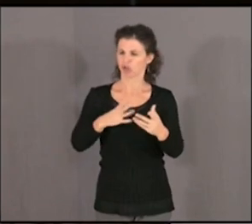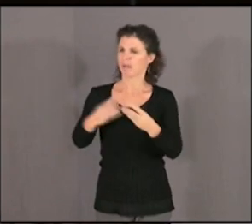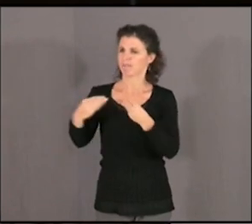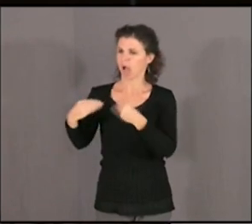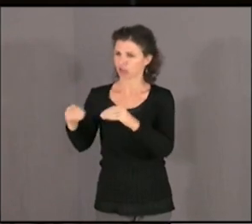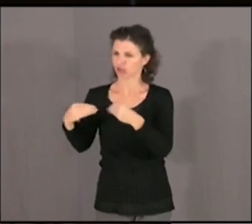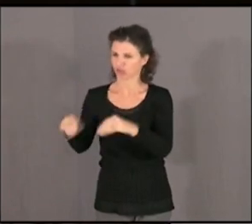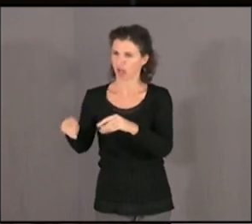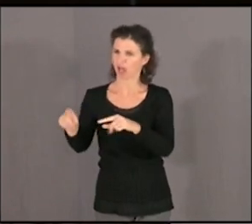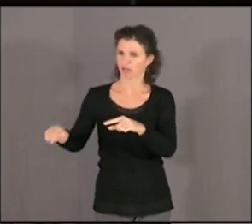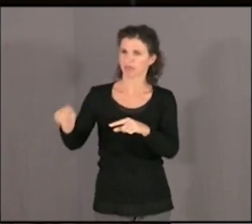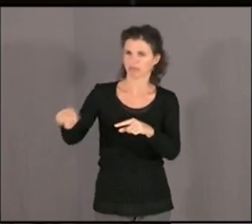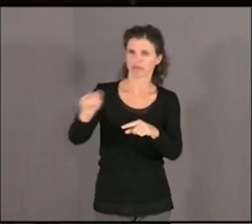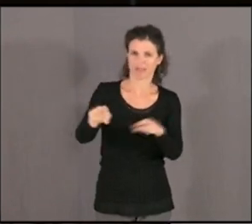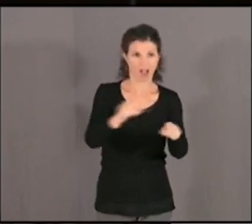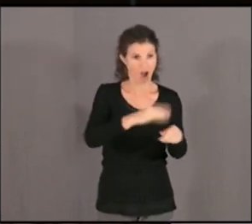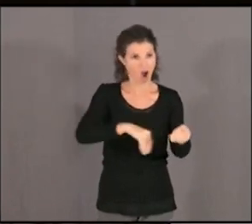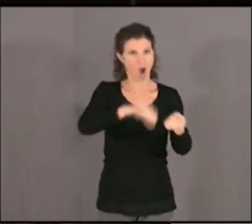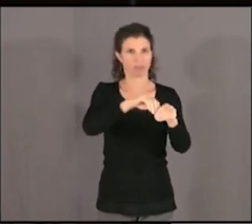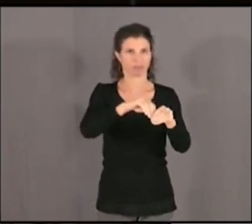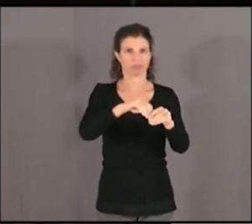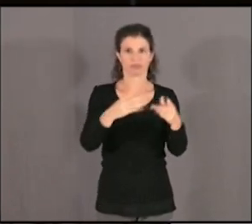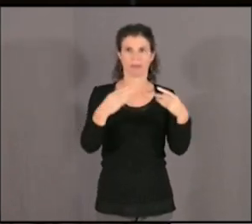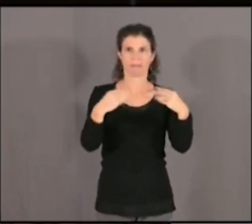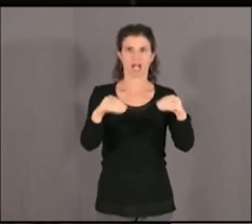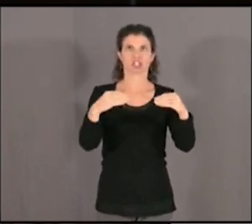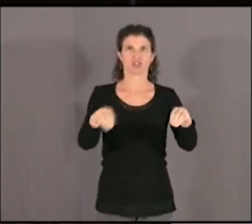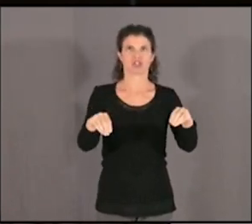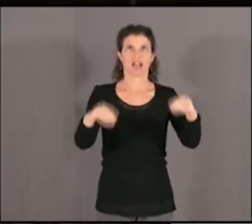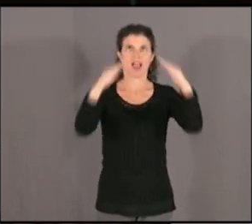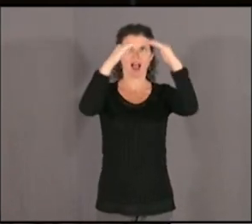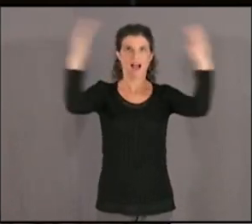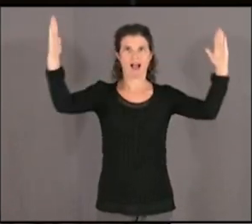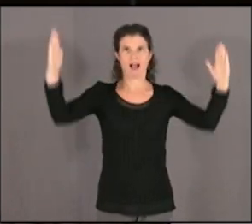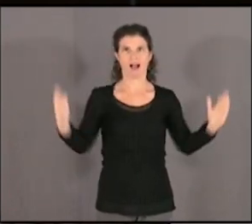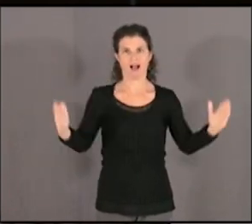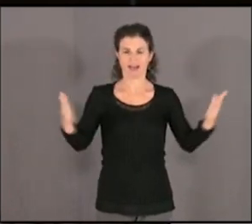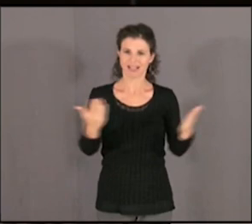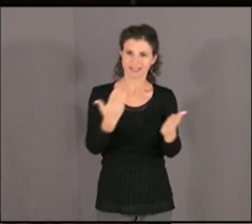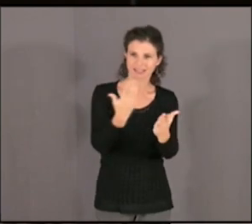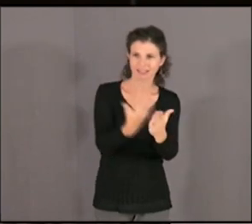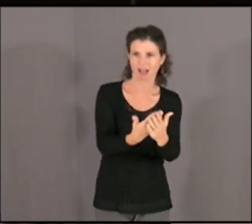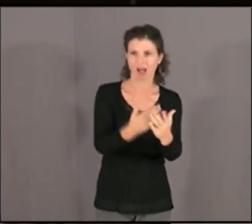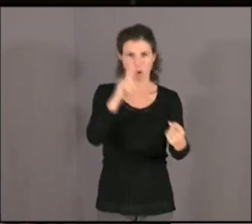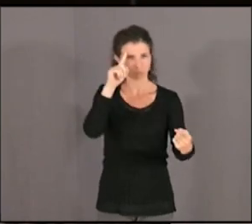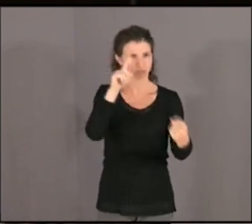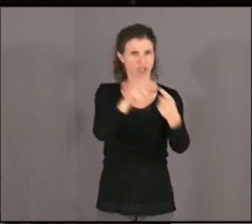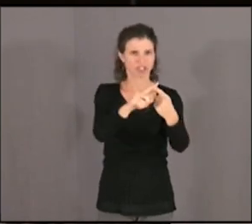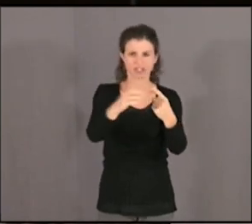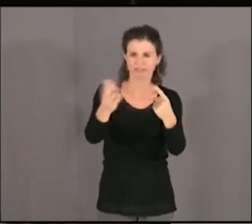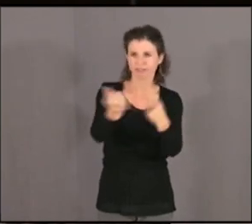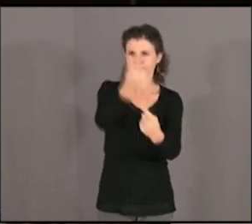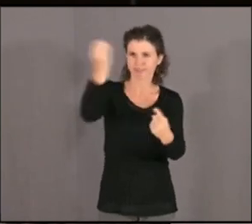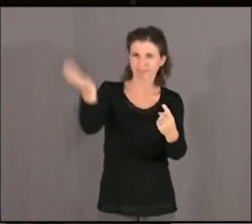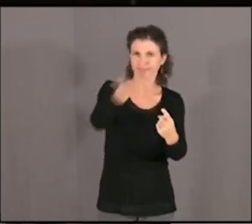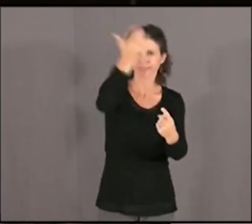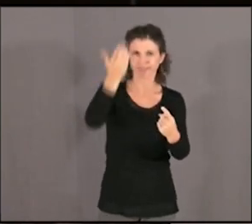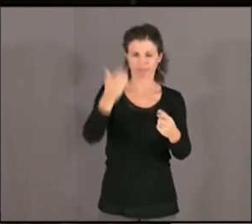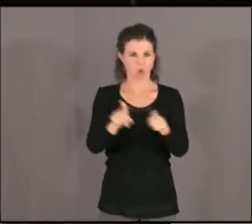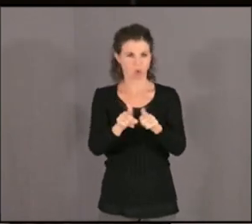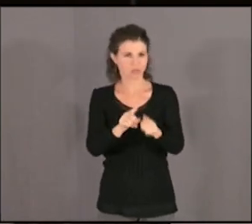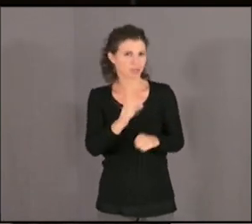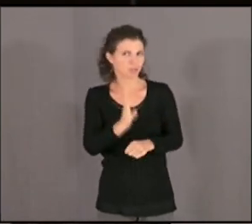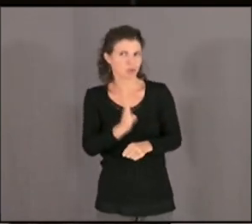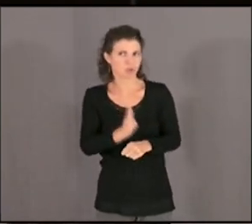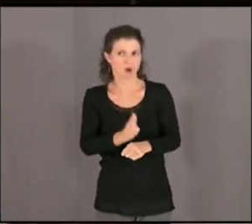ne seraient une ambition pour notre ville et un besoin. Je pense que les Marseillais,